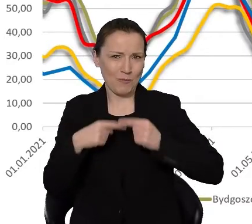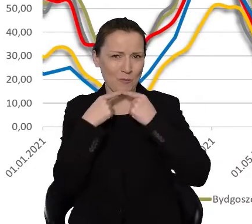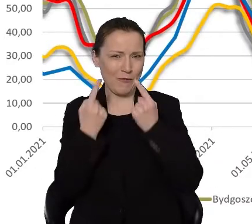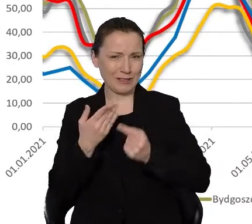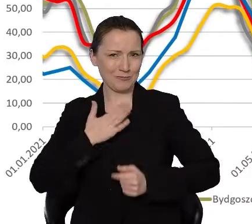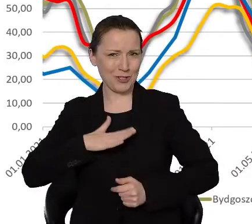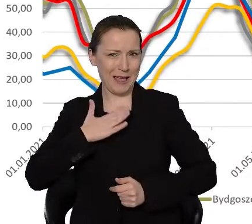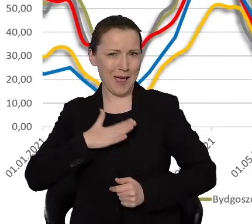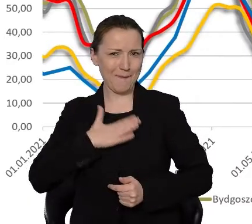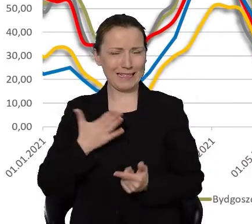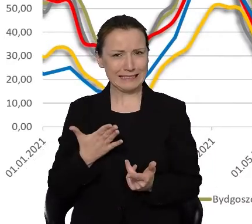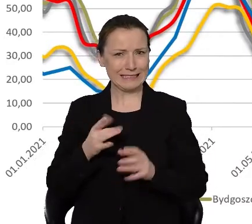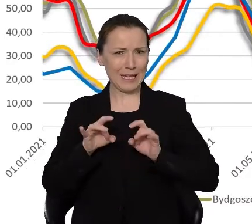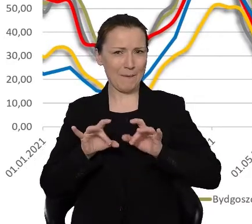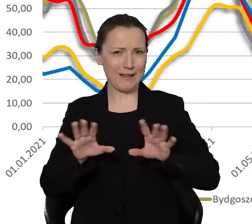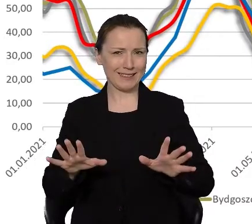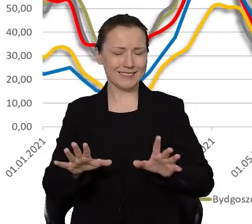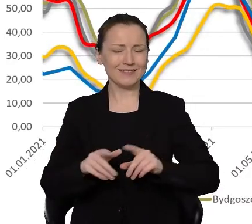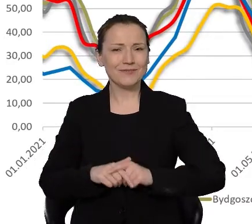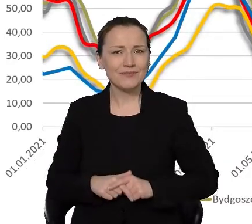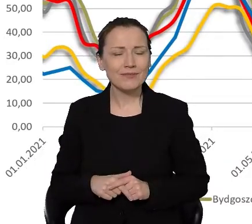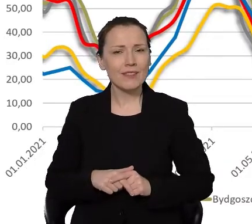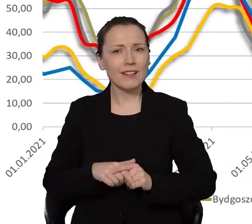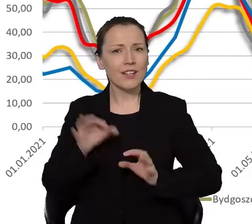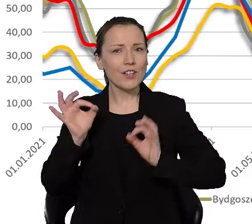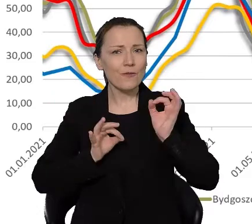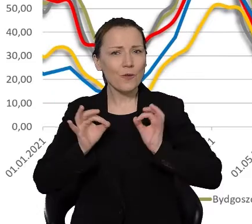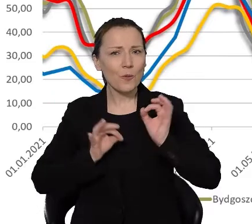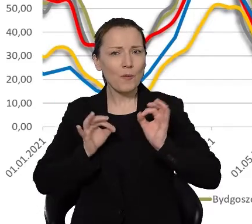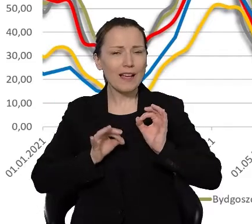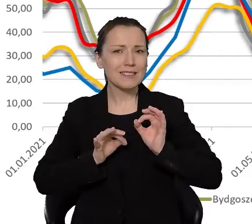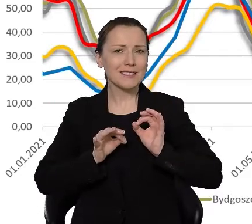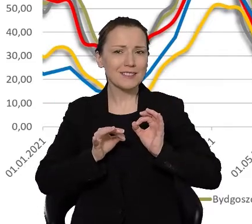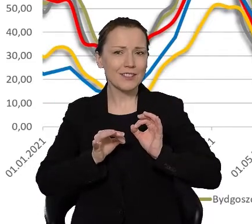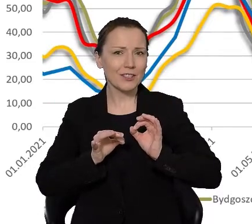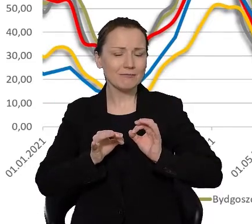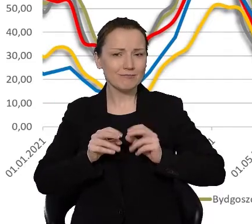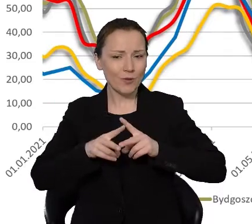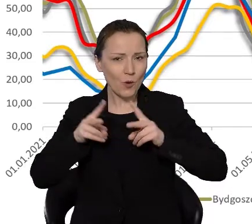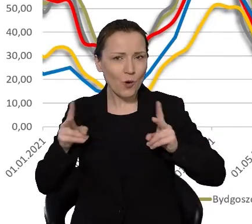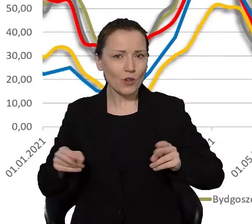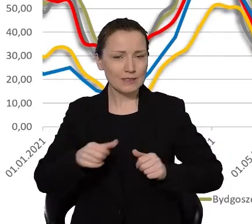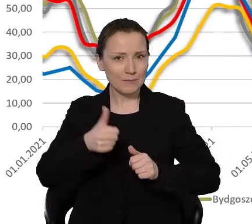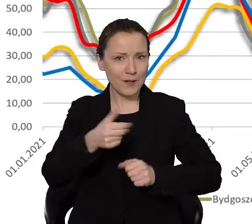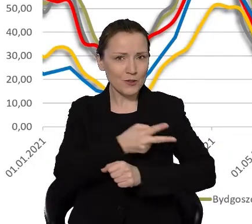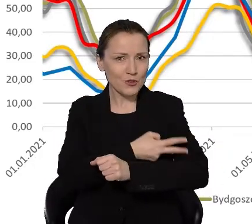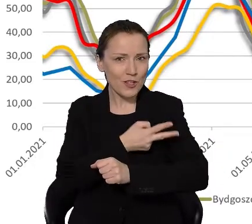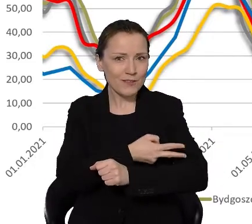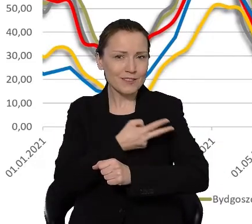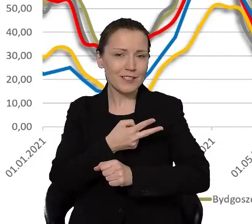przyjemnej części epidemii, to te dane, które widać w okresie od 1 czerwca do